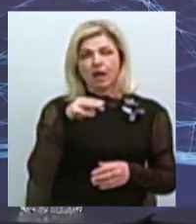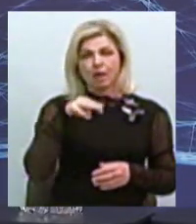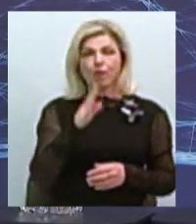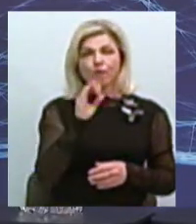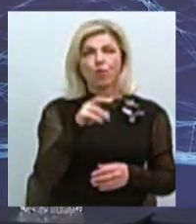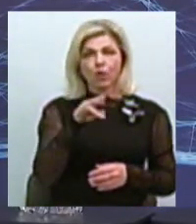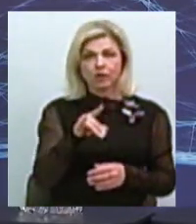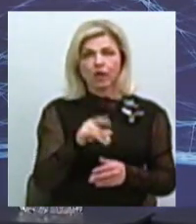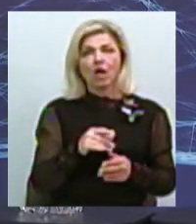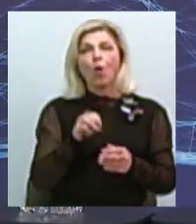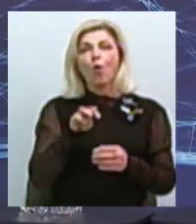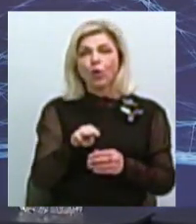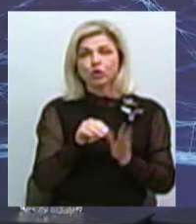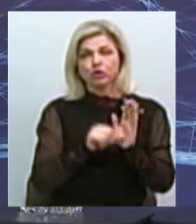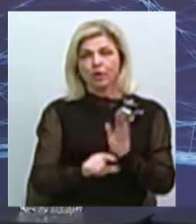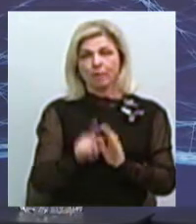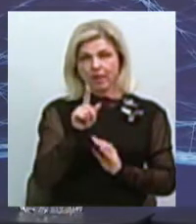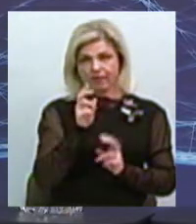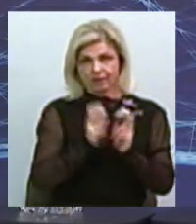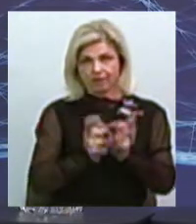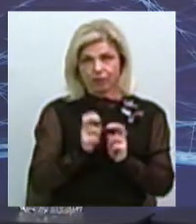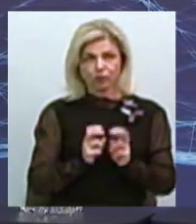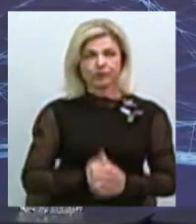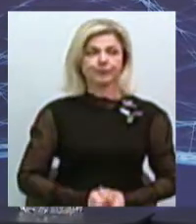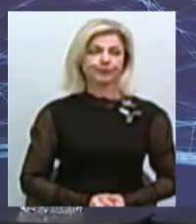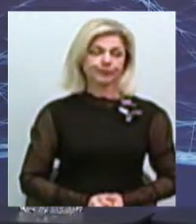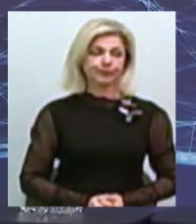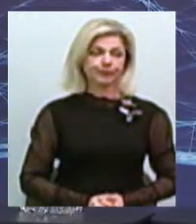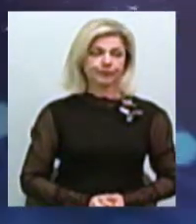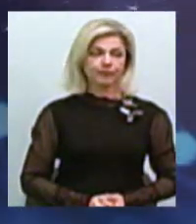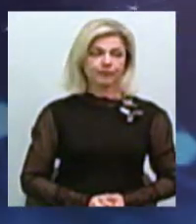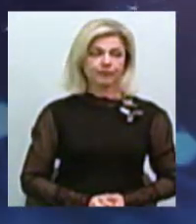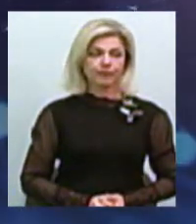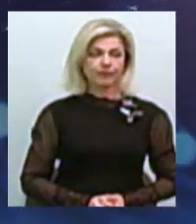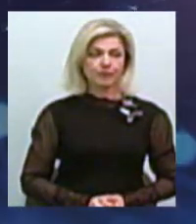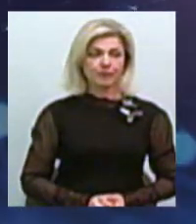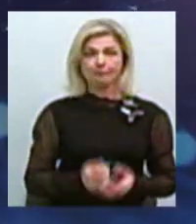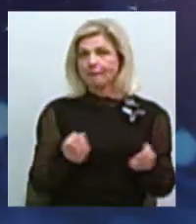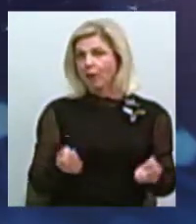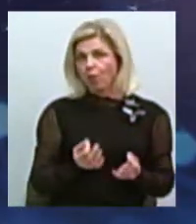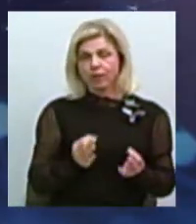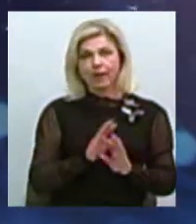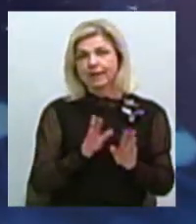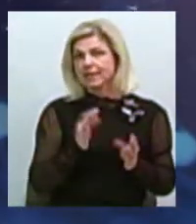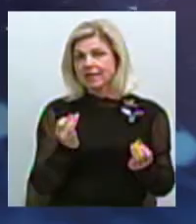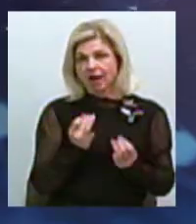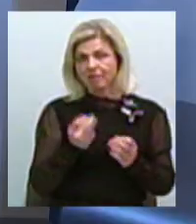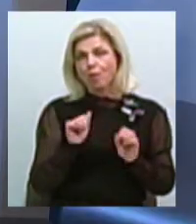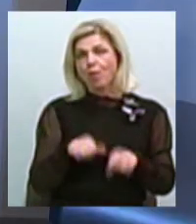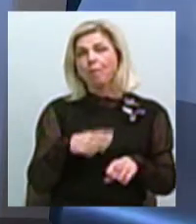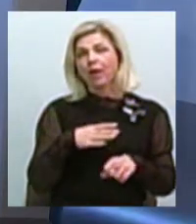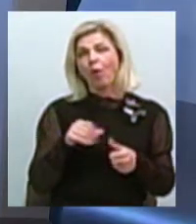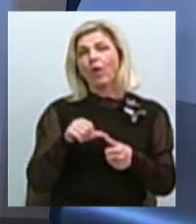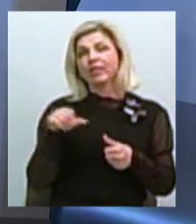61-го заводу. Ви досікавилися цією темою, це все може бути окреме дослідження. Некай це